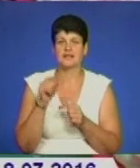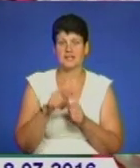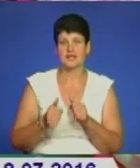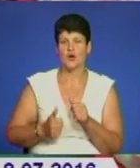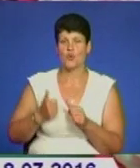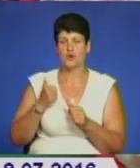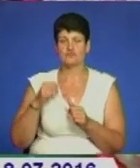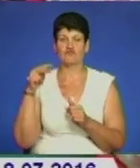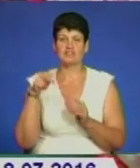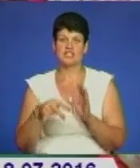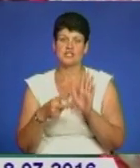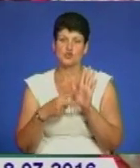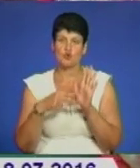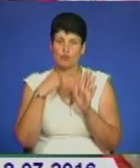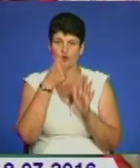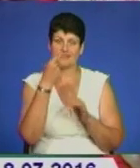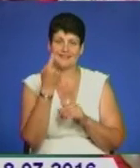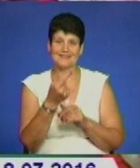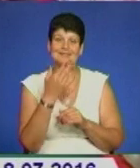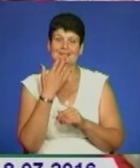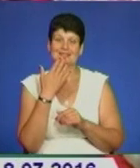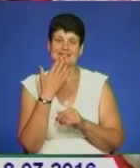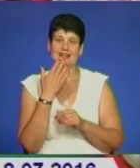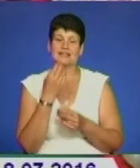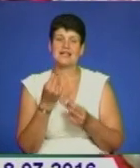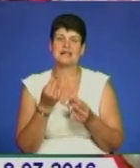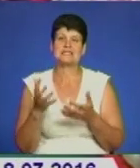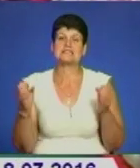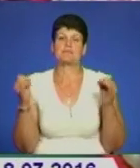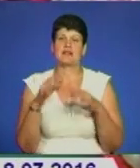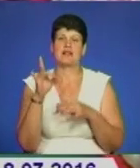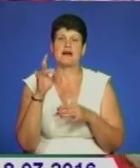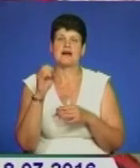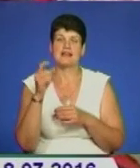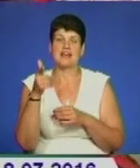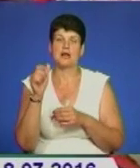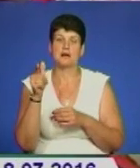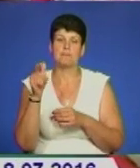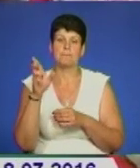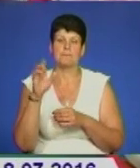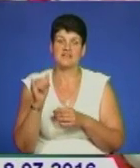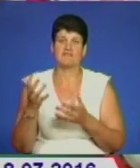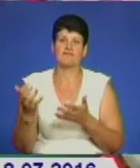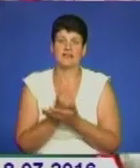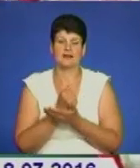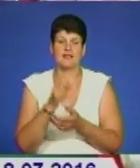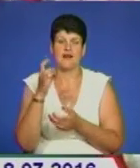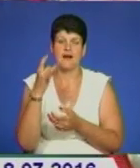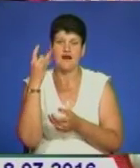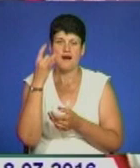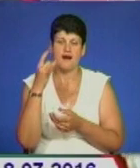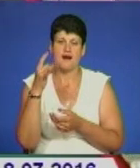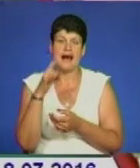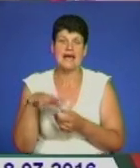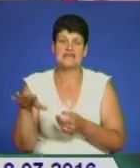в 2007 році їхня національна збірна з регбі і виграла азійські ігри, які відбувалися в Гонконгу. в пам'ять про